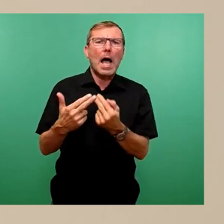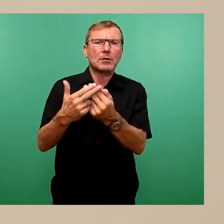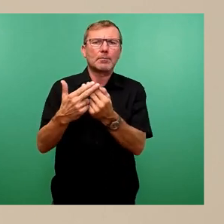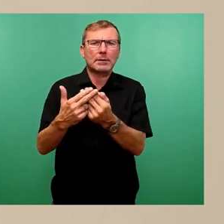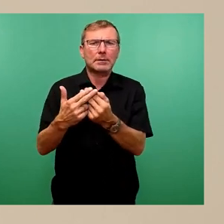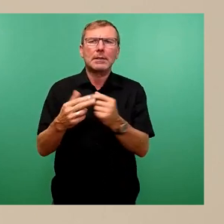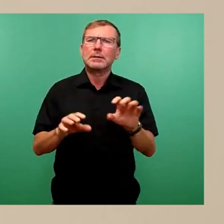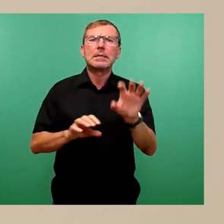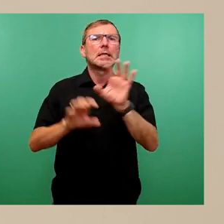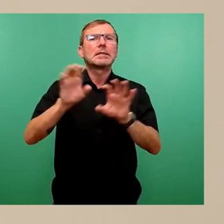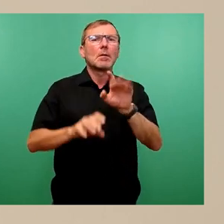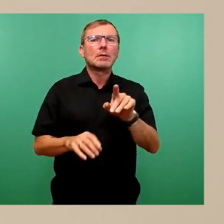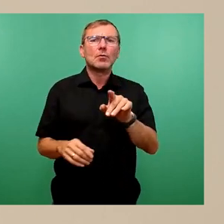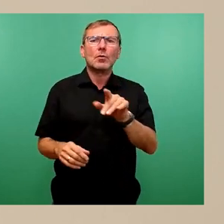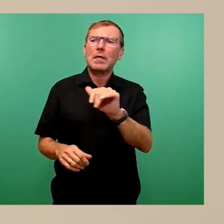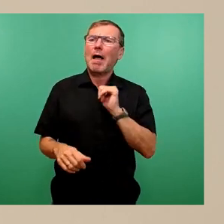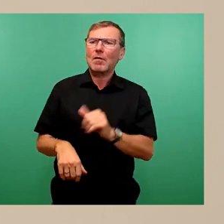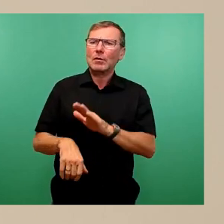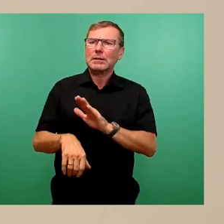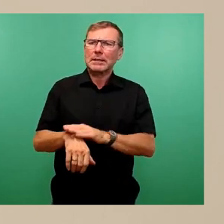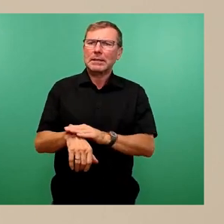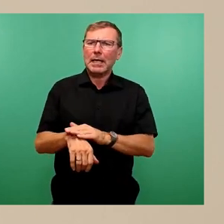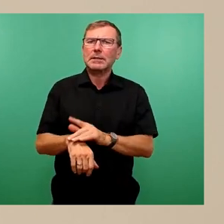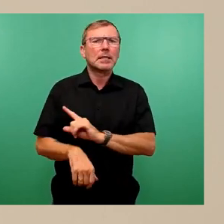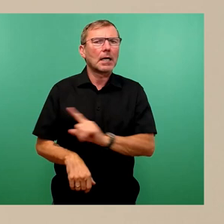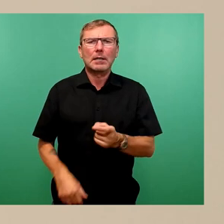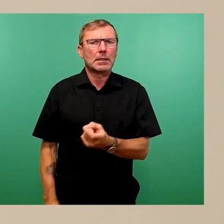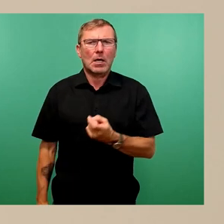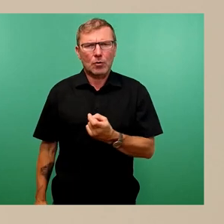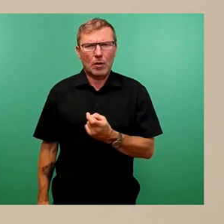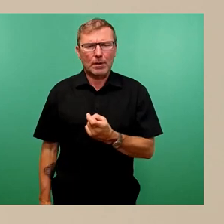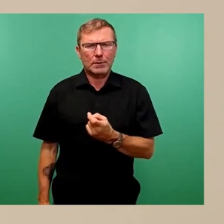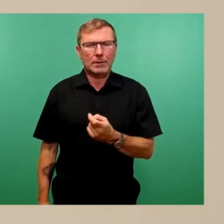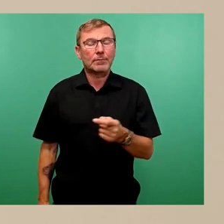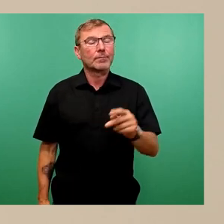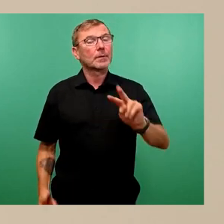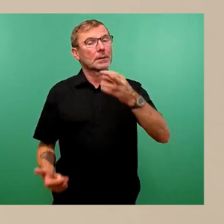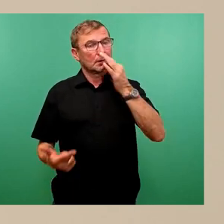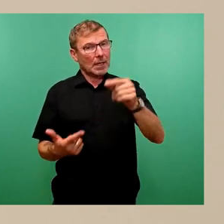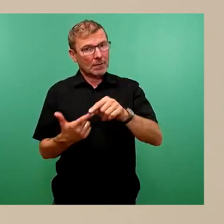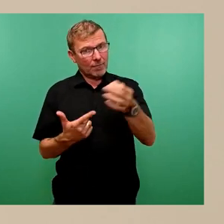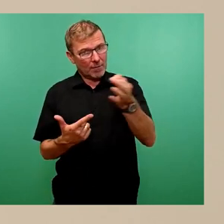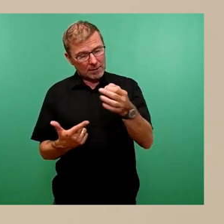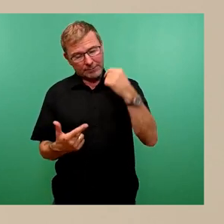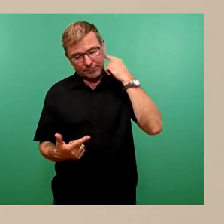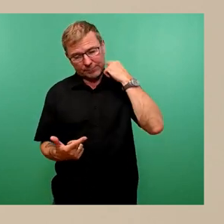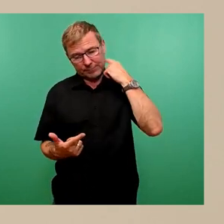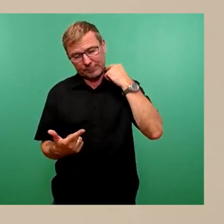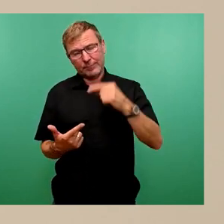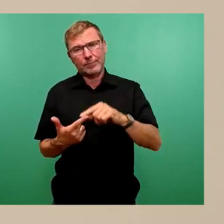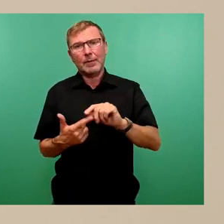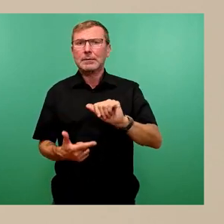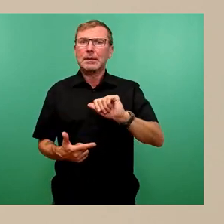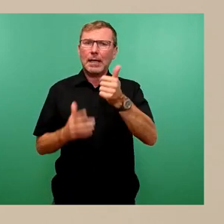aufgetretenen Verlustzeiten nicht eintreten. Zu Ihrer zweiten Frage. Das Erstmonitoring